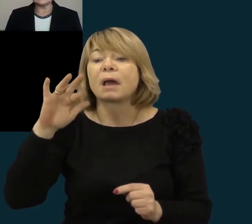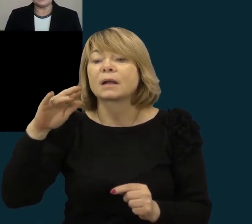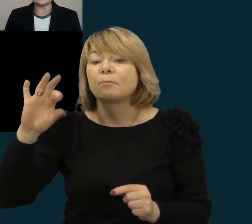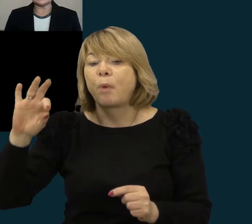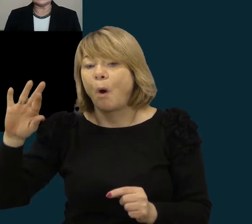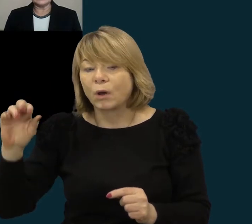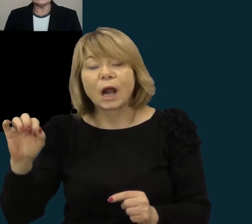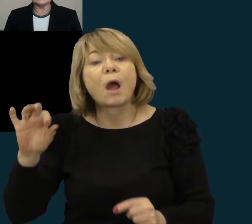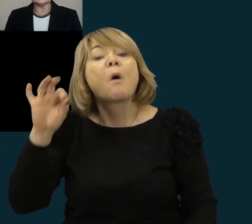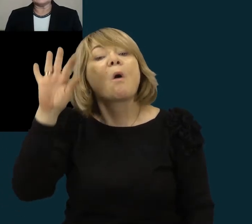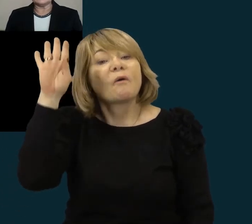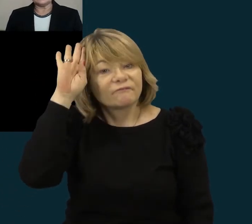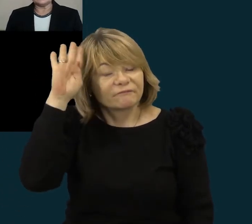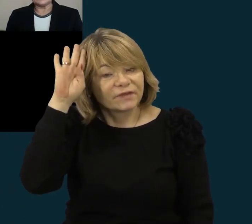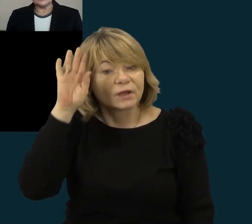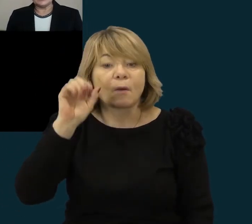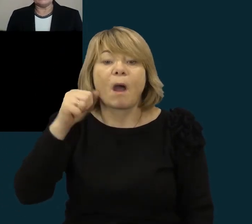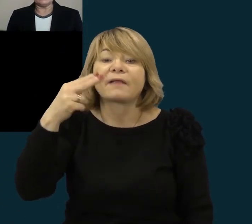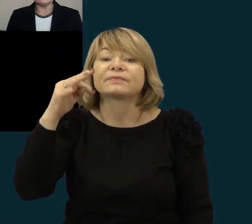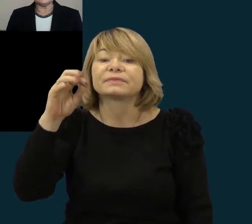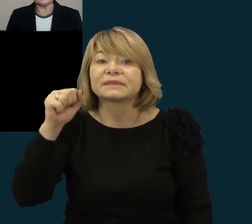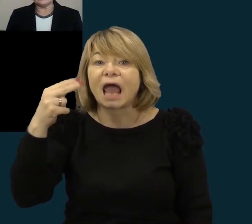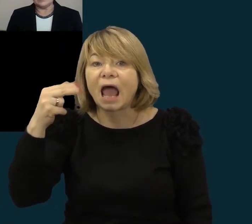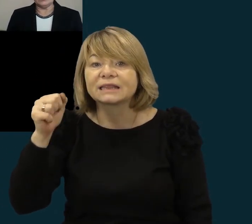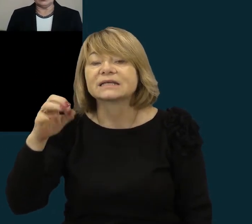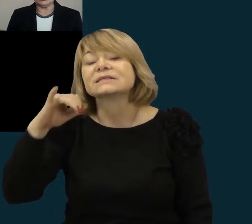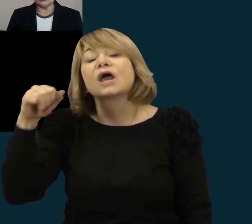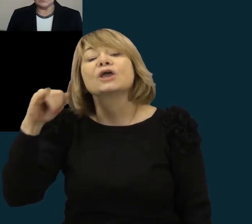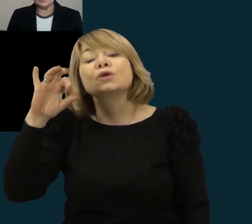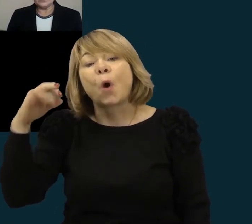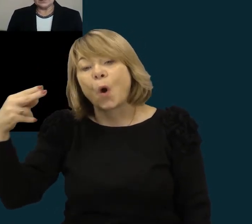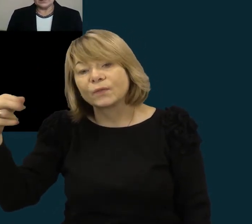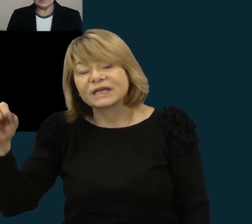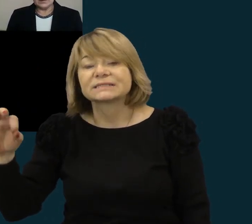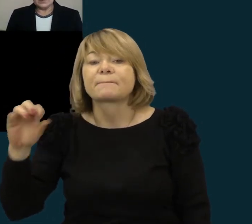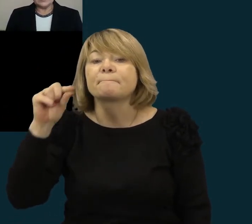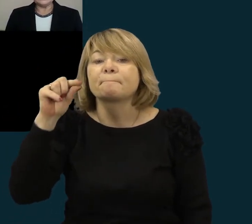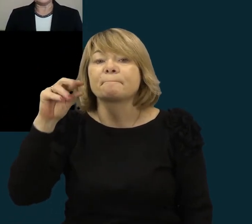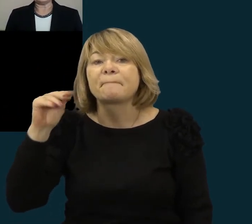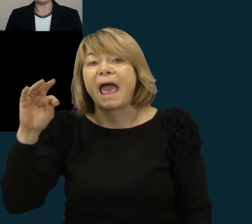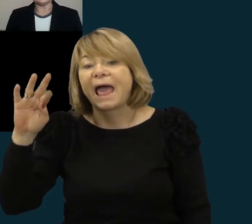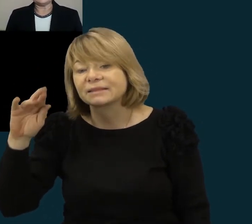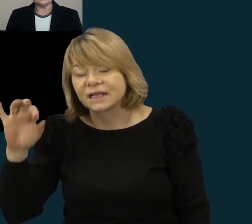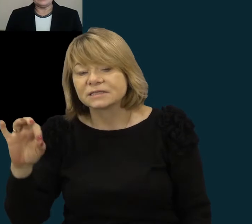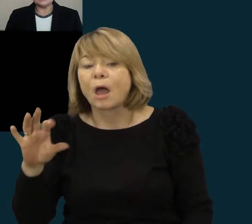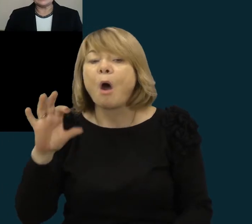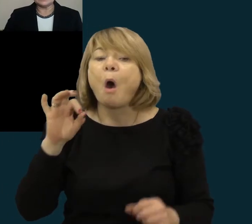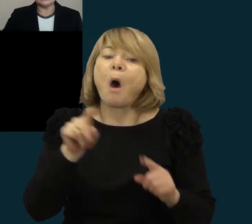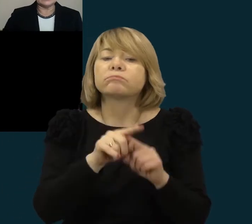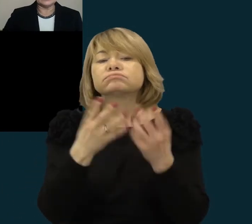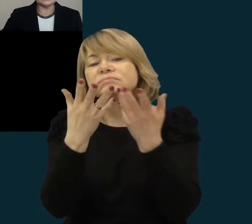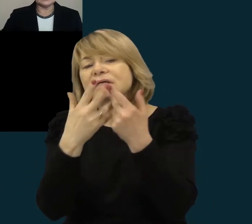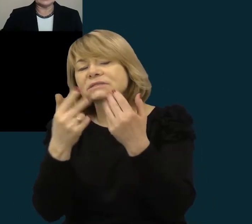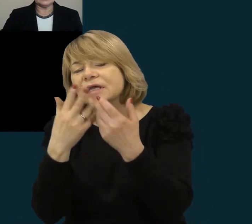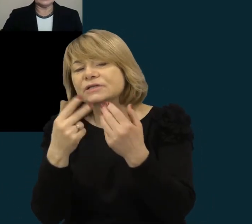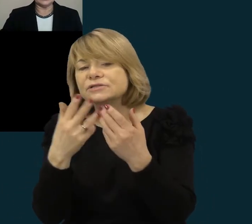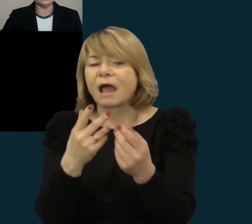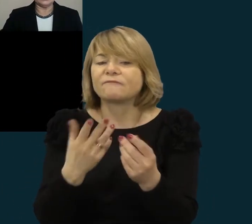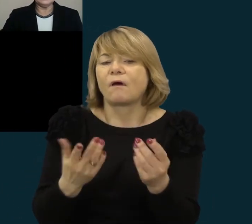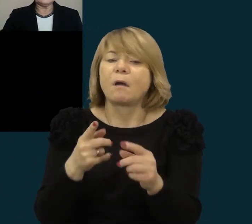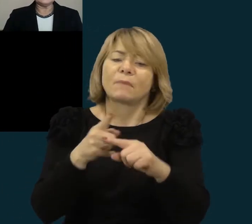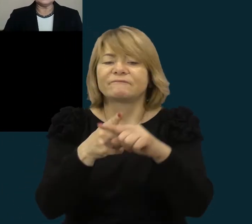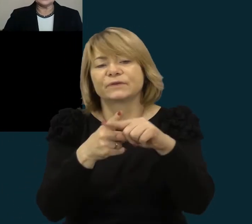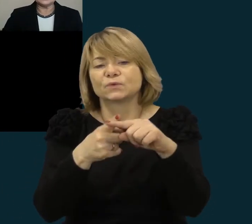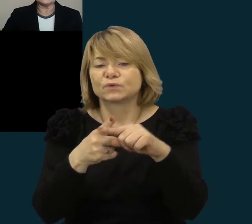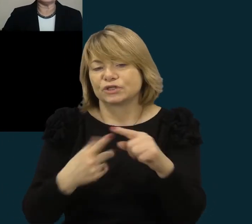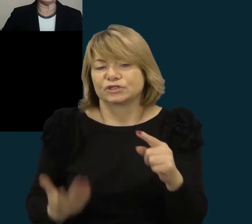Jonas, Petras ir apskaičiavom vidutinę gyvenimo trukmę 67-i metai ir vienas menuo.